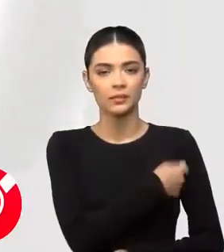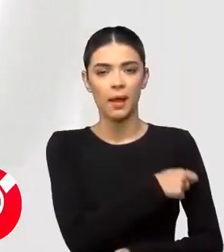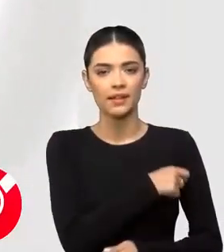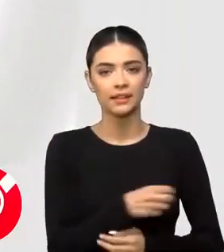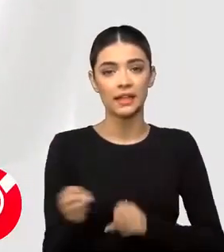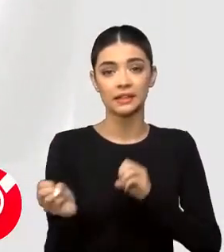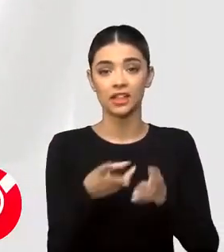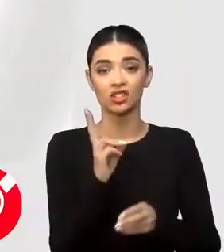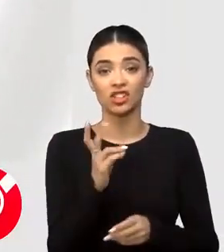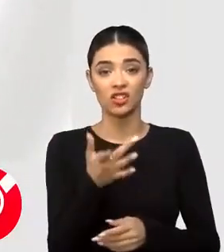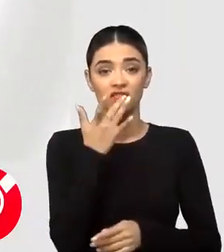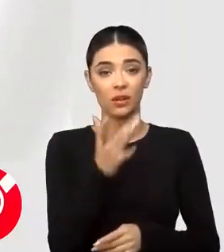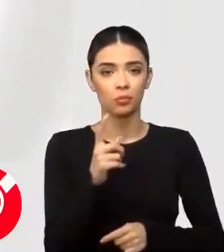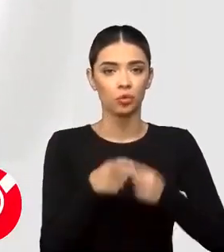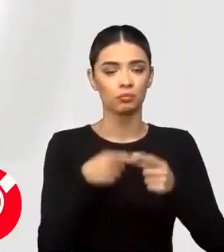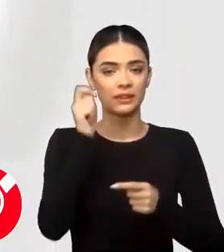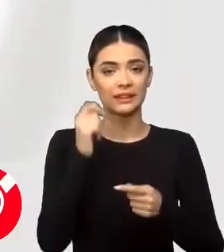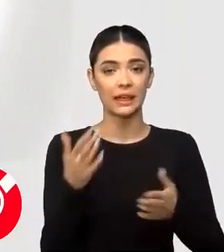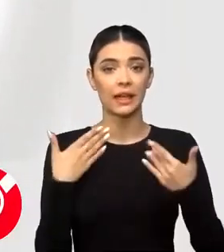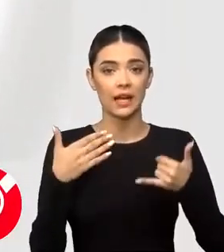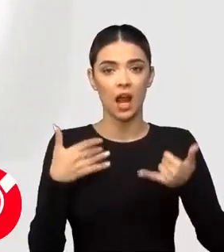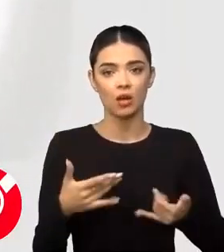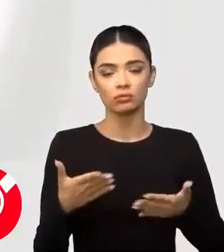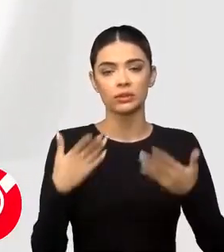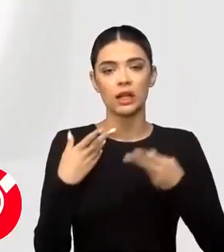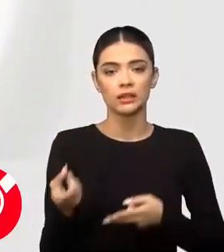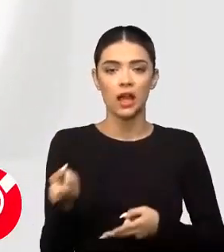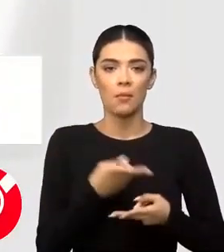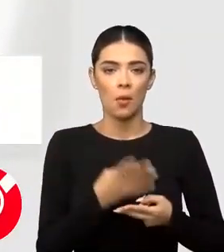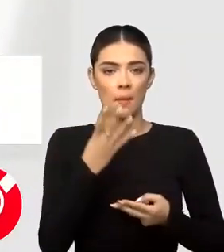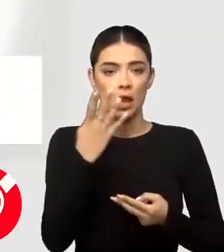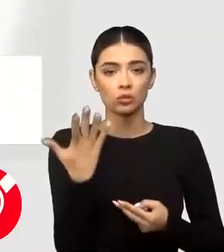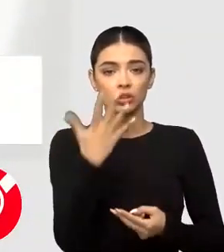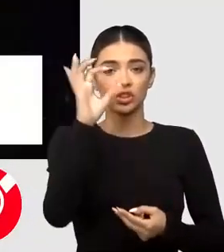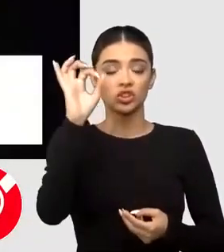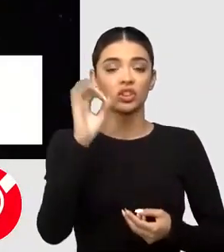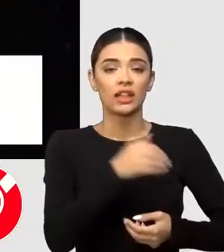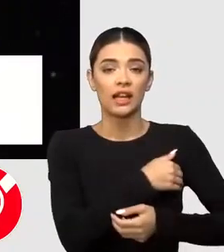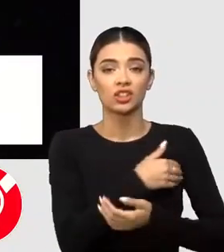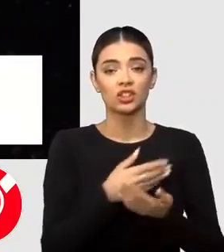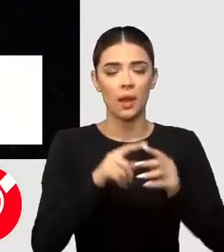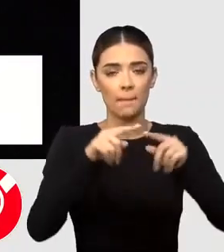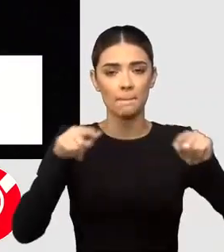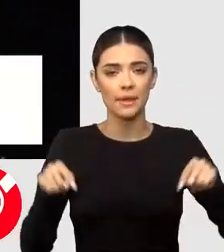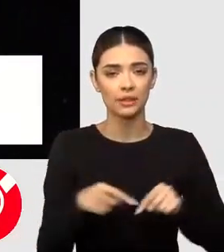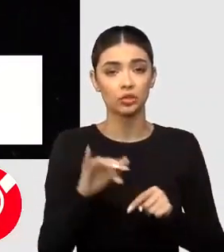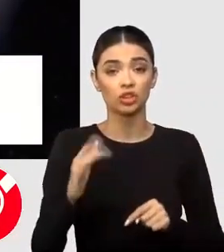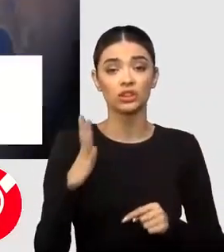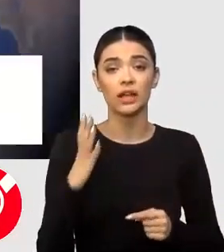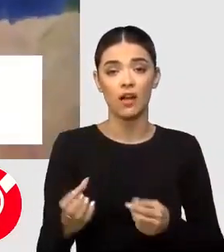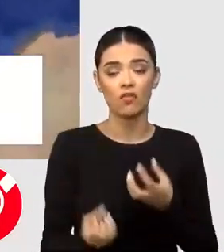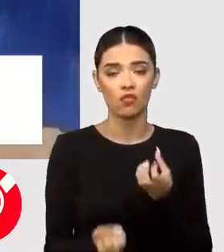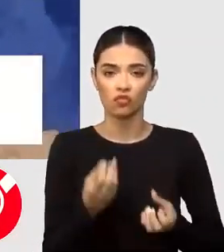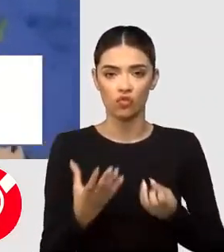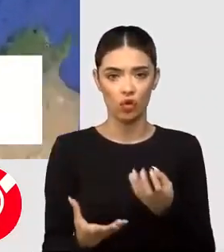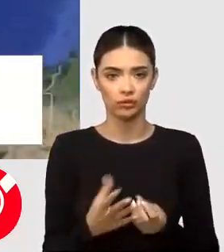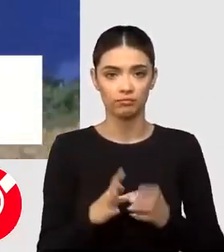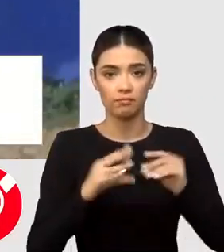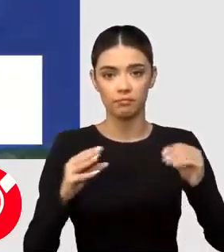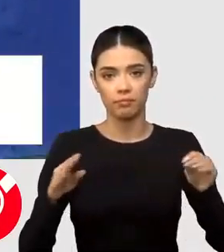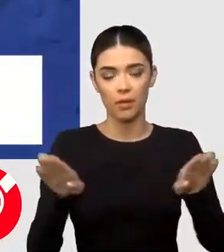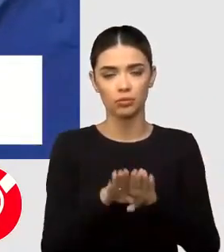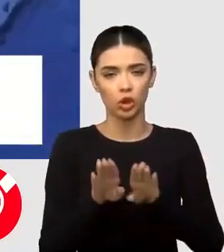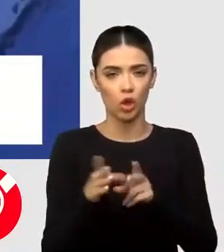Spania trece de la rece la fierbinte. După câteva zile de răcoare, o caniculă readuce temperaturile de 45 de grade în penisulă și riscul apariției